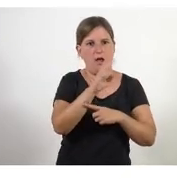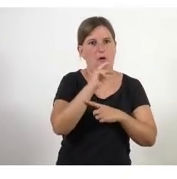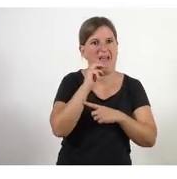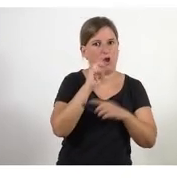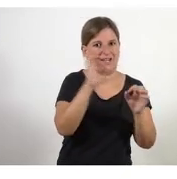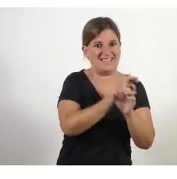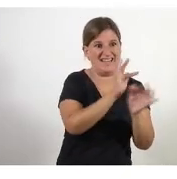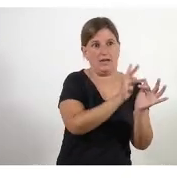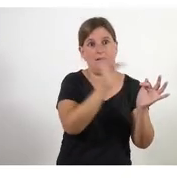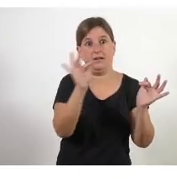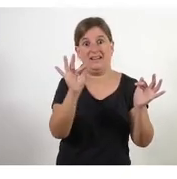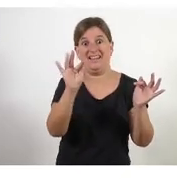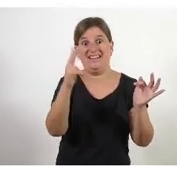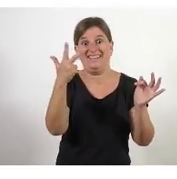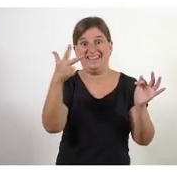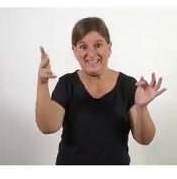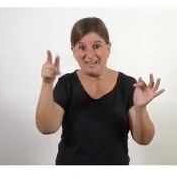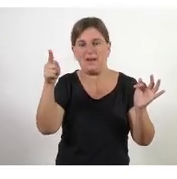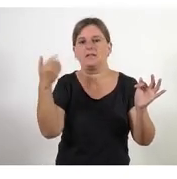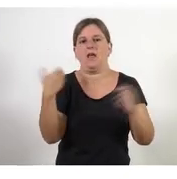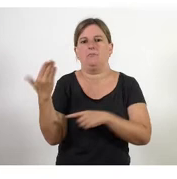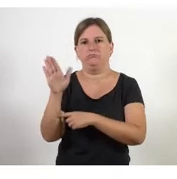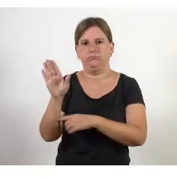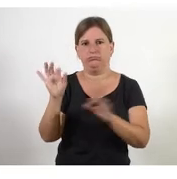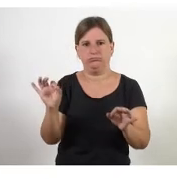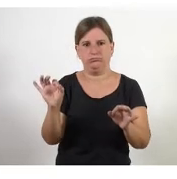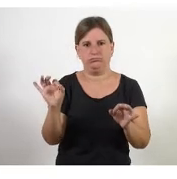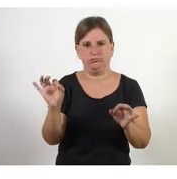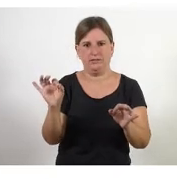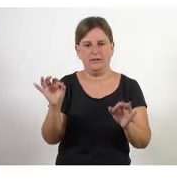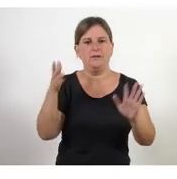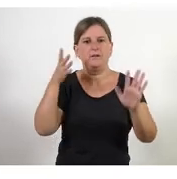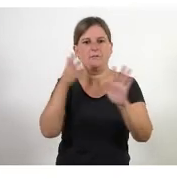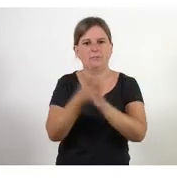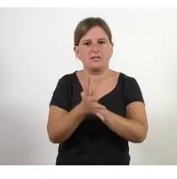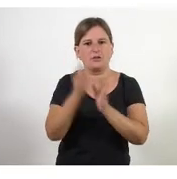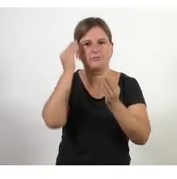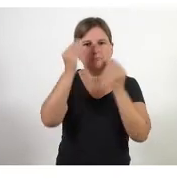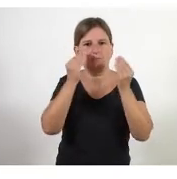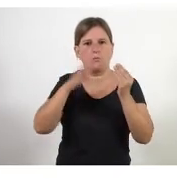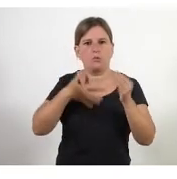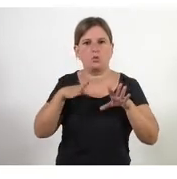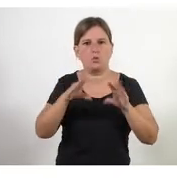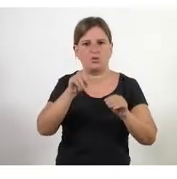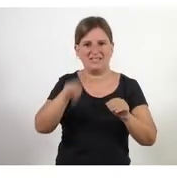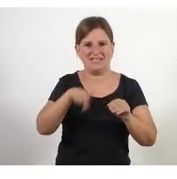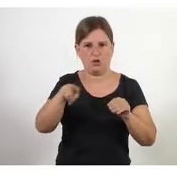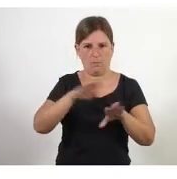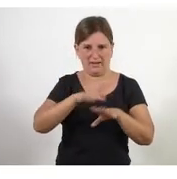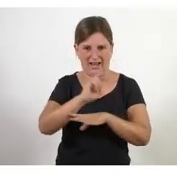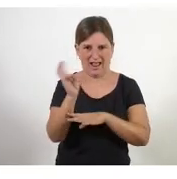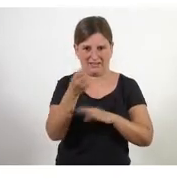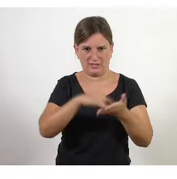és una zona d'un espai en blanc i això ja et dona una idea de si això ho pots utilitzar per qualsevol cosa